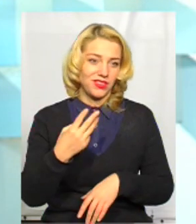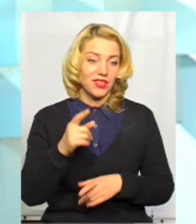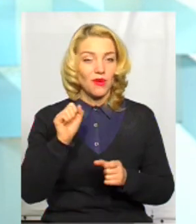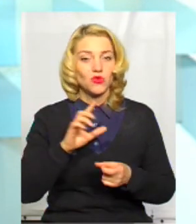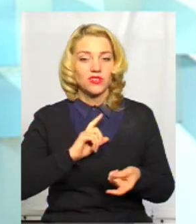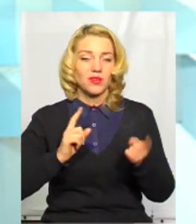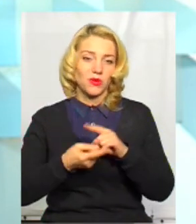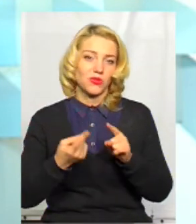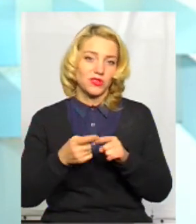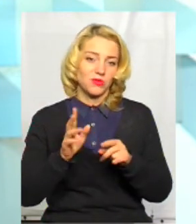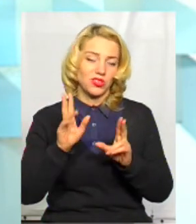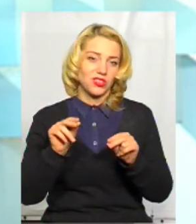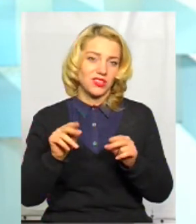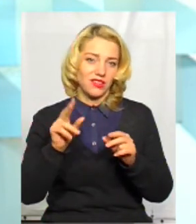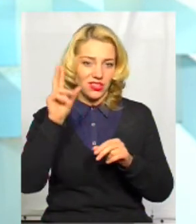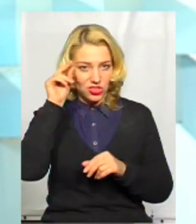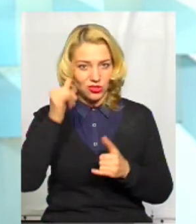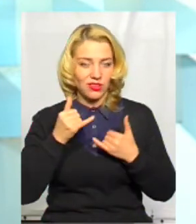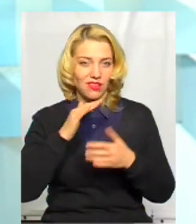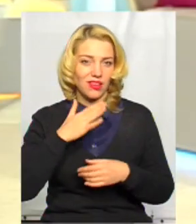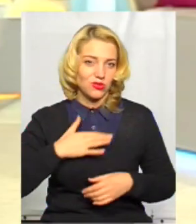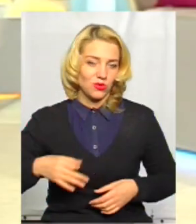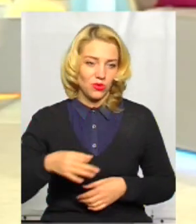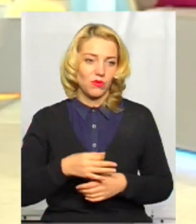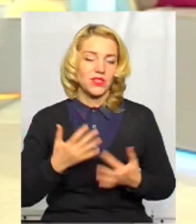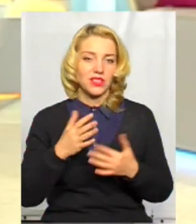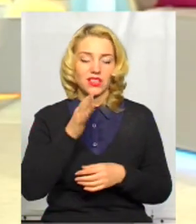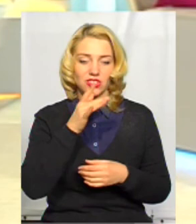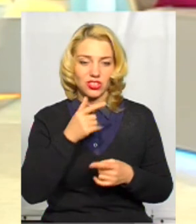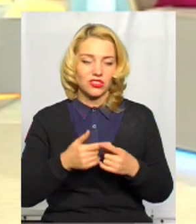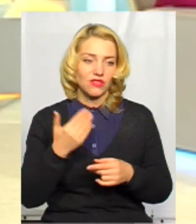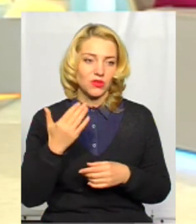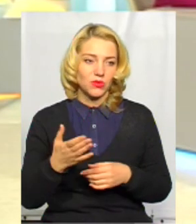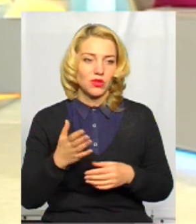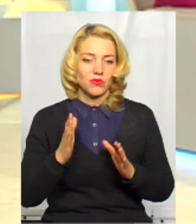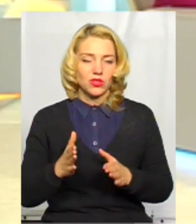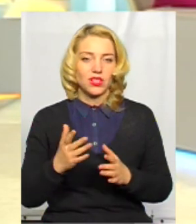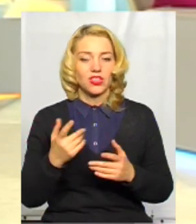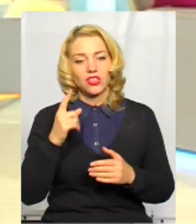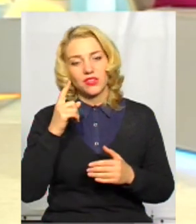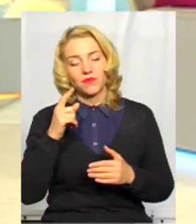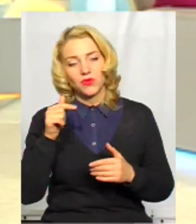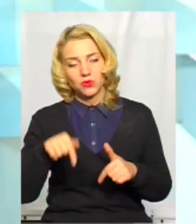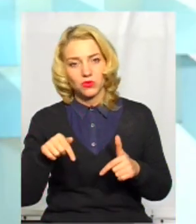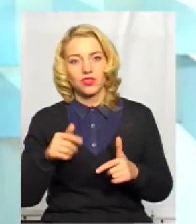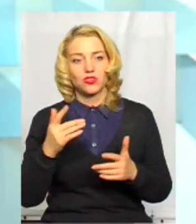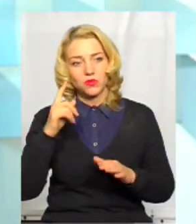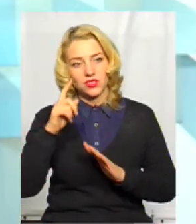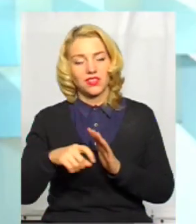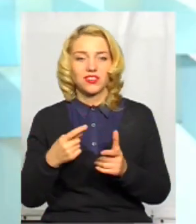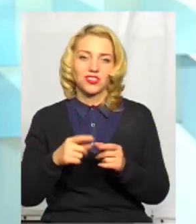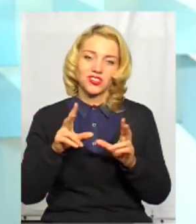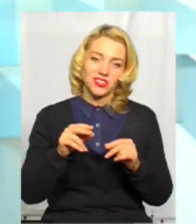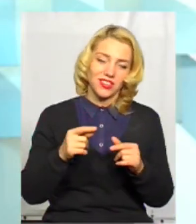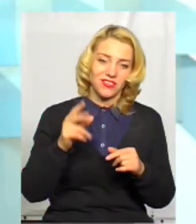навпаки, це щасливе число для нашої області. Скільки ви часто собі відводите, щоб дізнатися, наскільки щасливе це чи не дуже число?